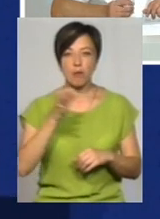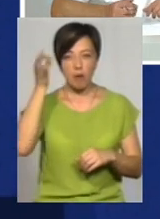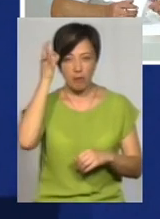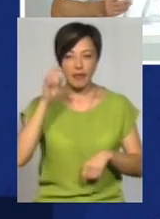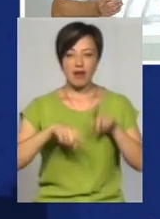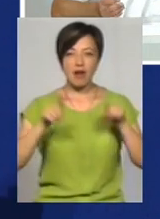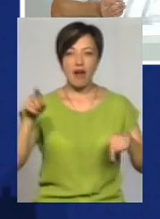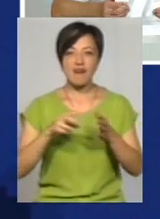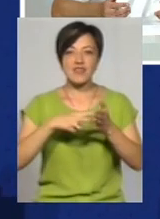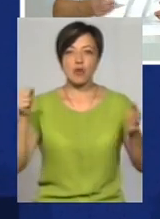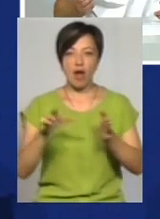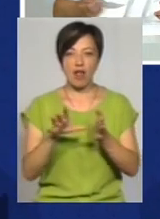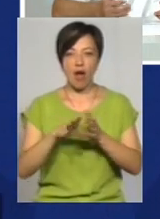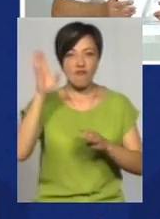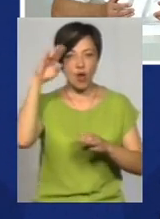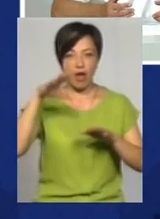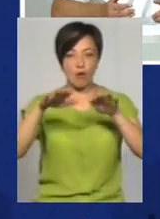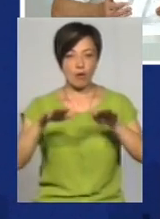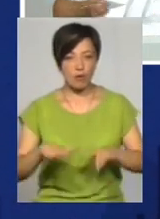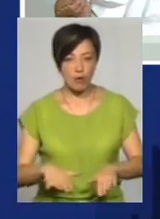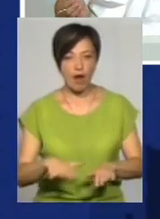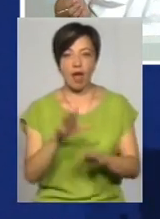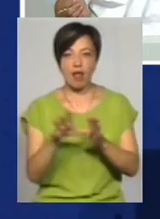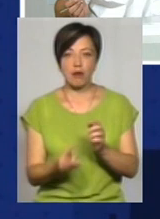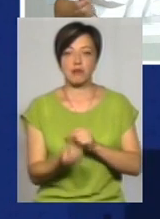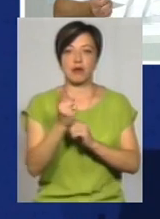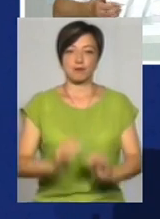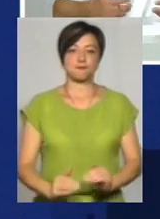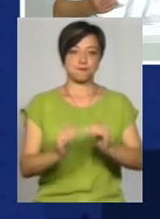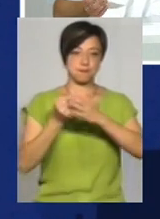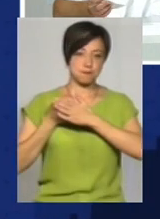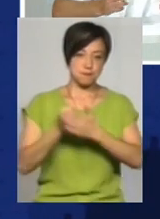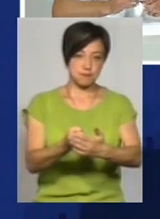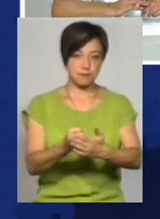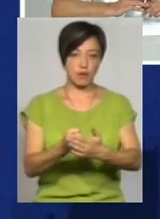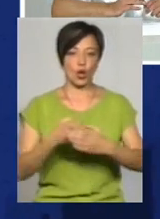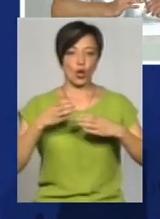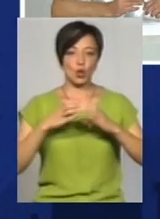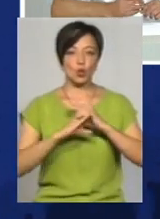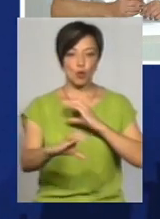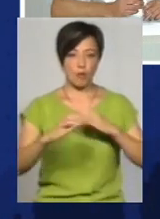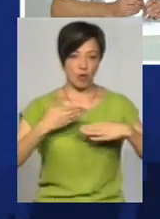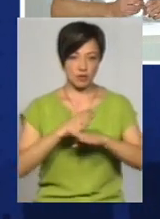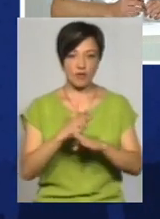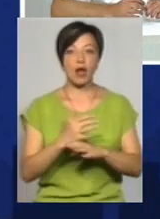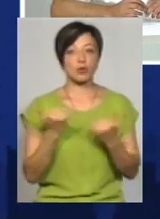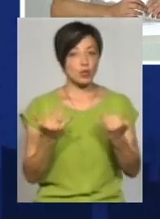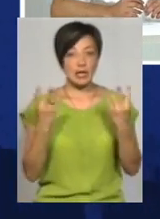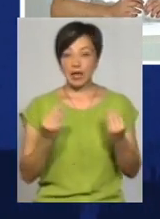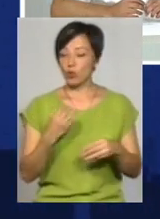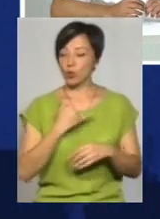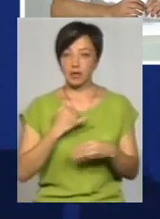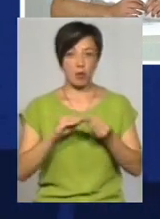'ятаєте, вода стікає, знову включається електроенергія, самі розумієте, гідроудар, труби розриваються. На сьогоднішній день у нас такої проблеми не буде.